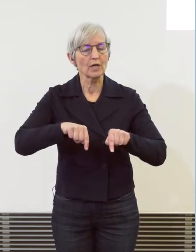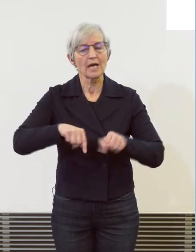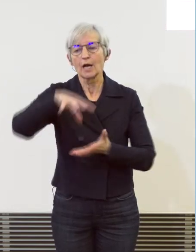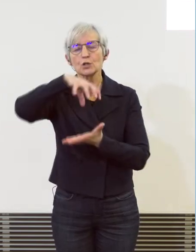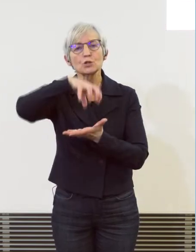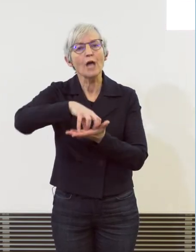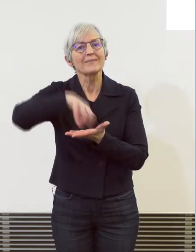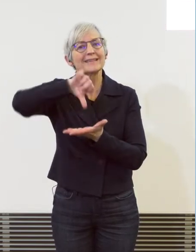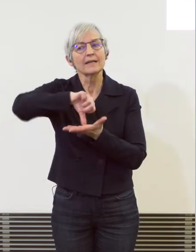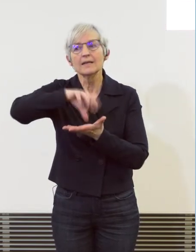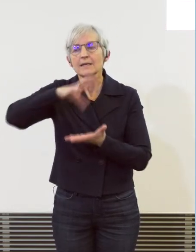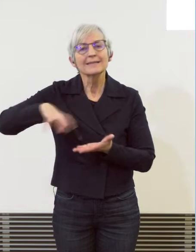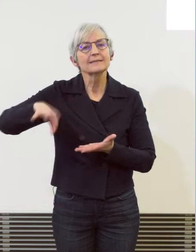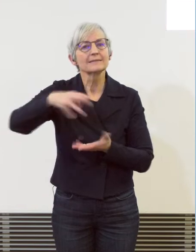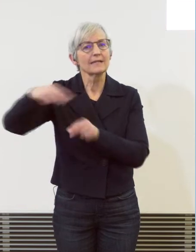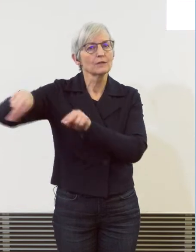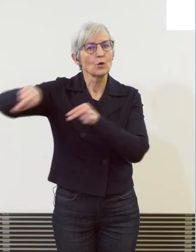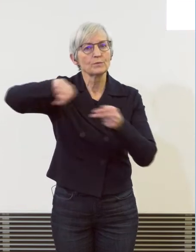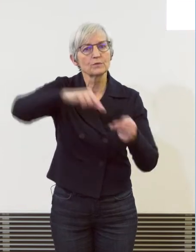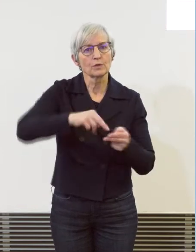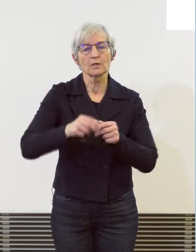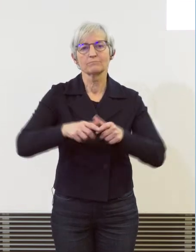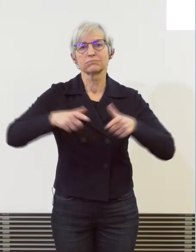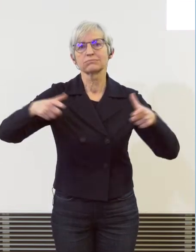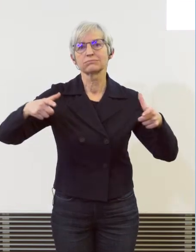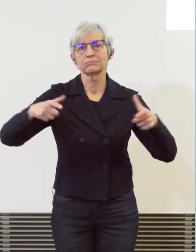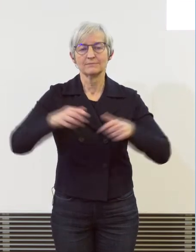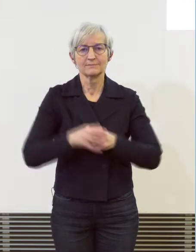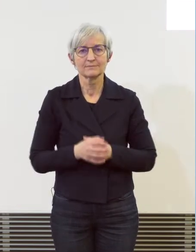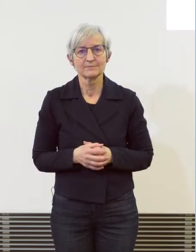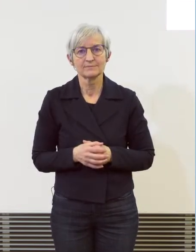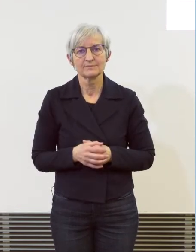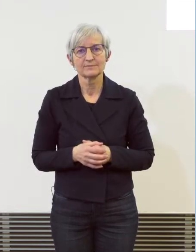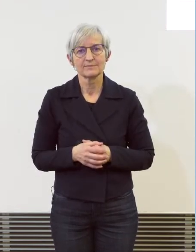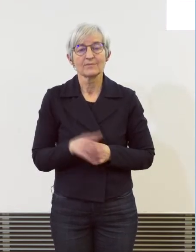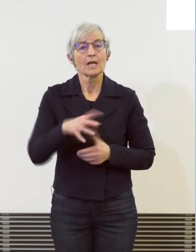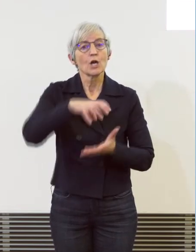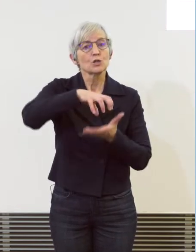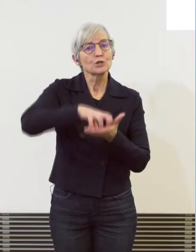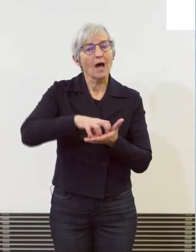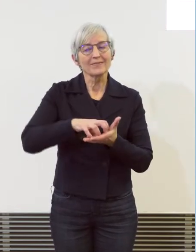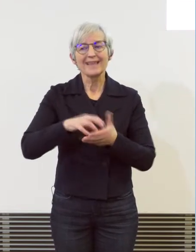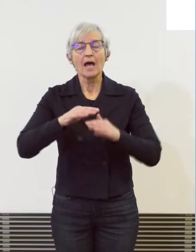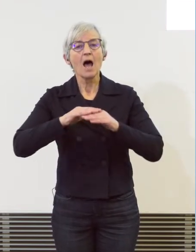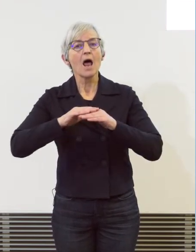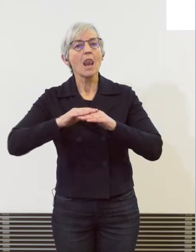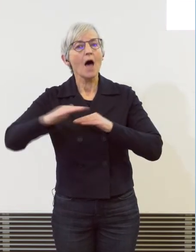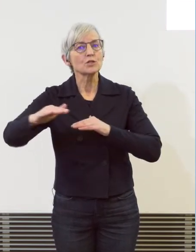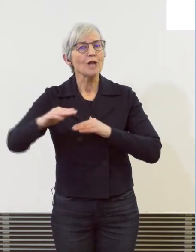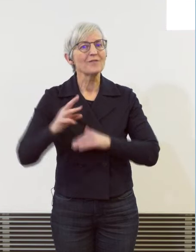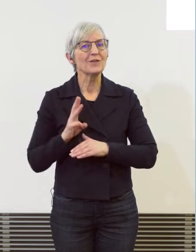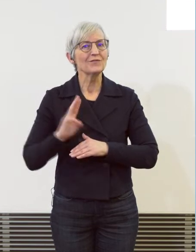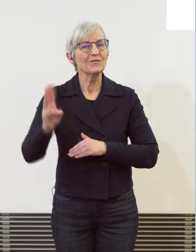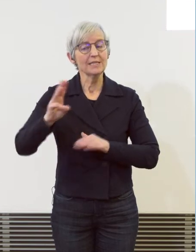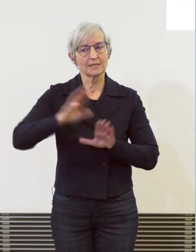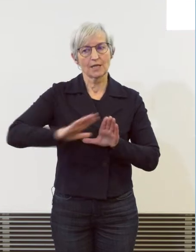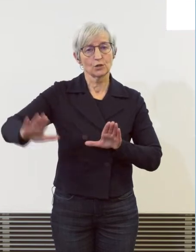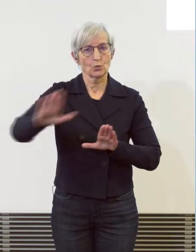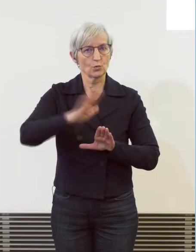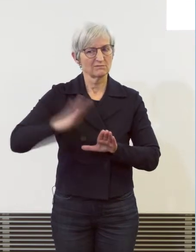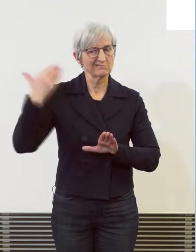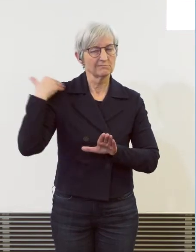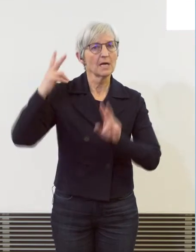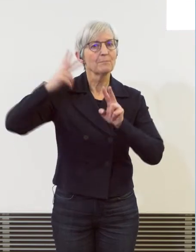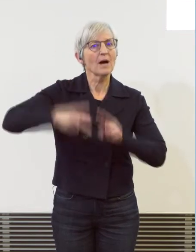urbanen Zentren bewegt haben. In der Stadt und der Landschaft Vinterthur haben sich vor allem auch einige Serien von